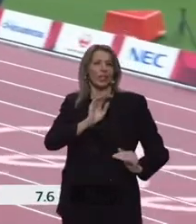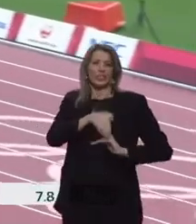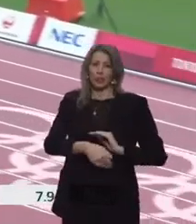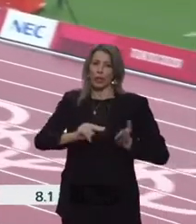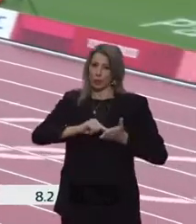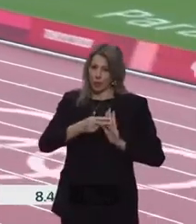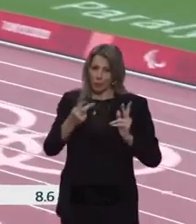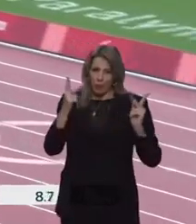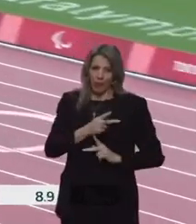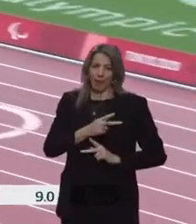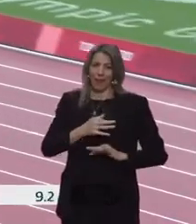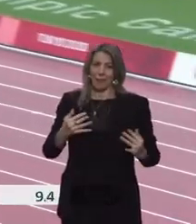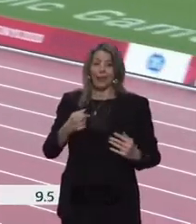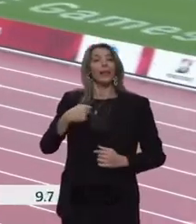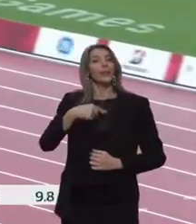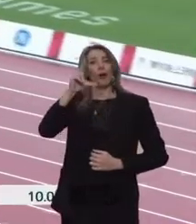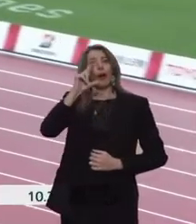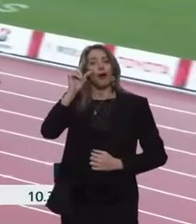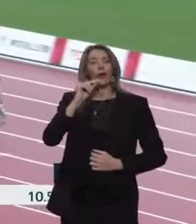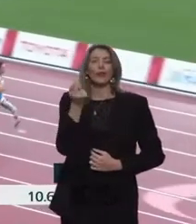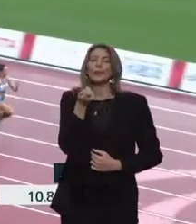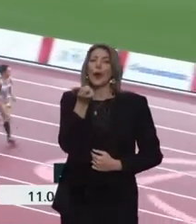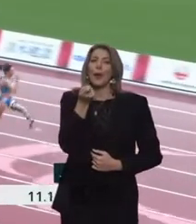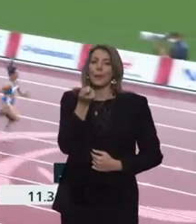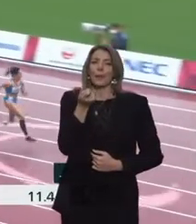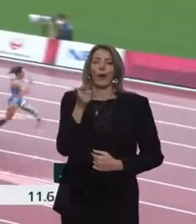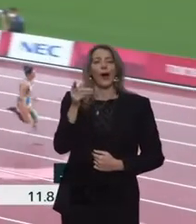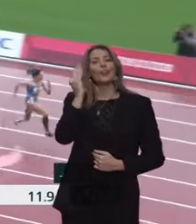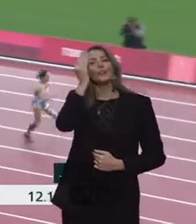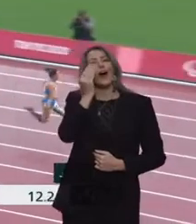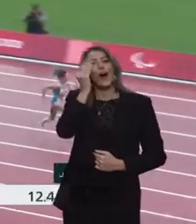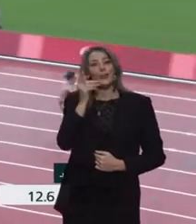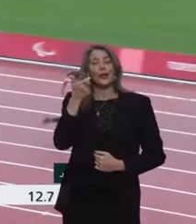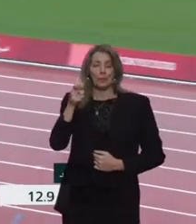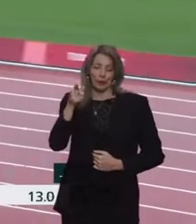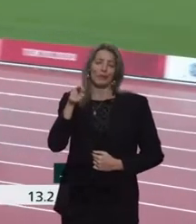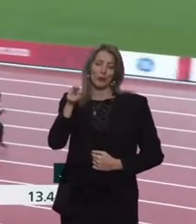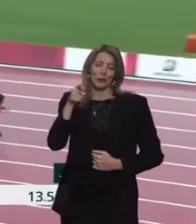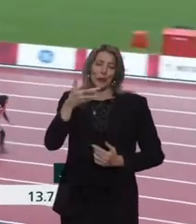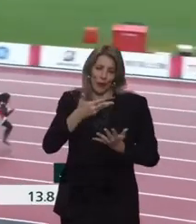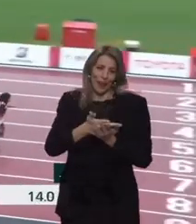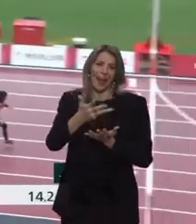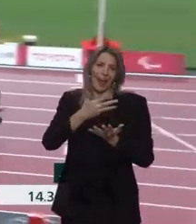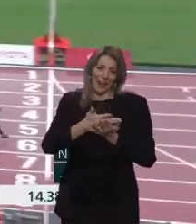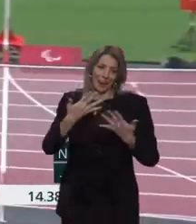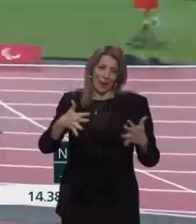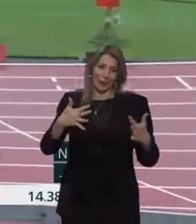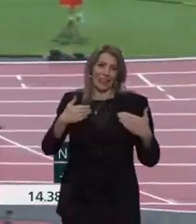superato i problemi. Io conosco un pochino i tuoi sogni perché li hai raccontati.